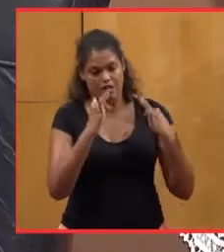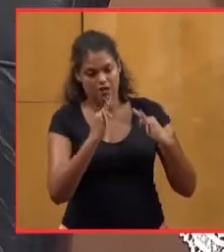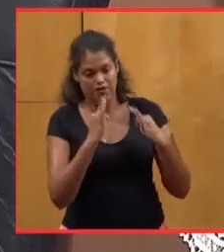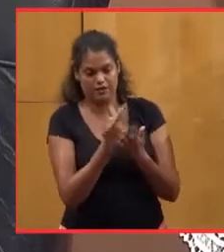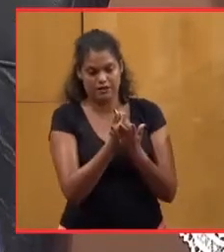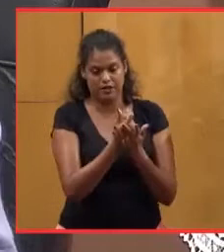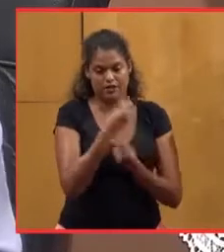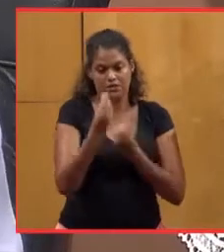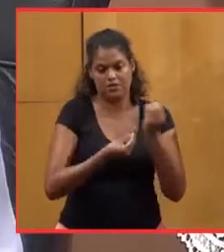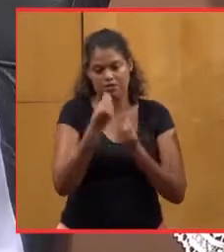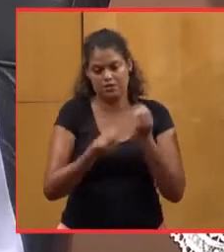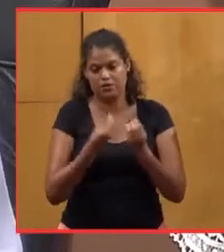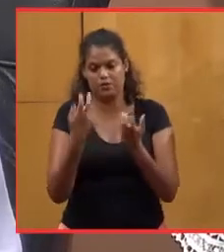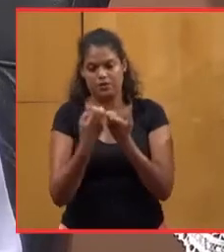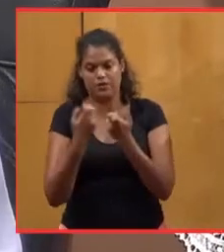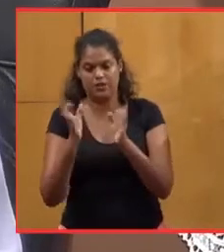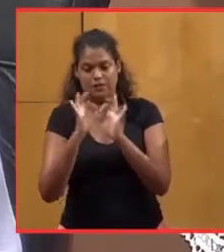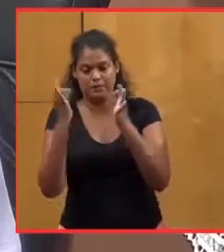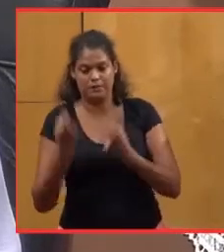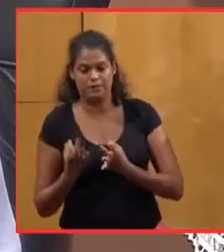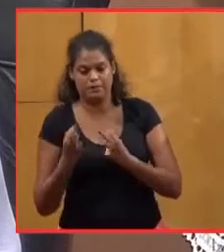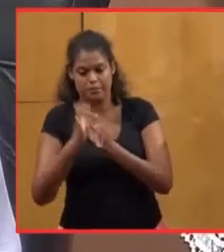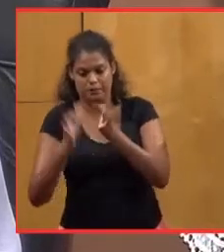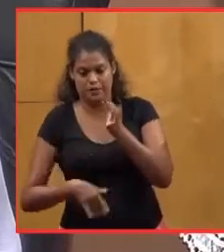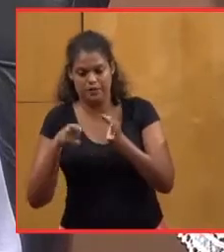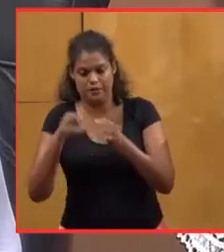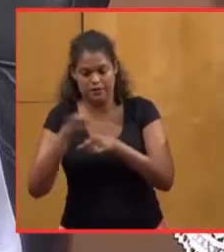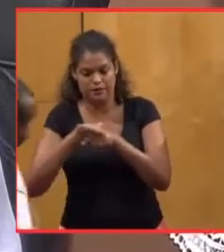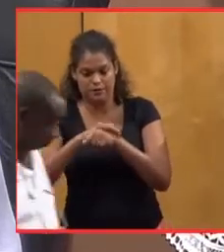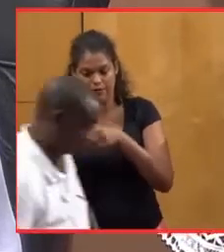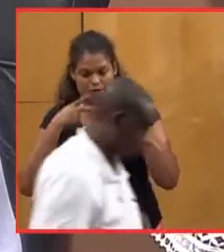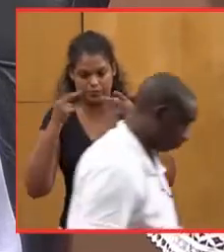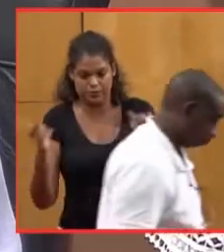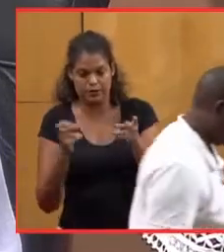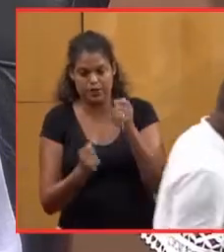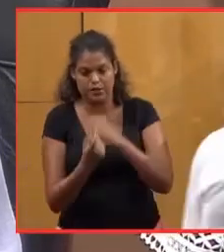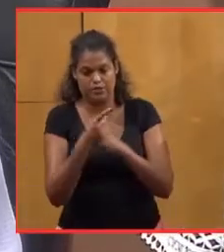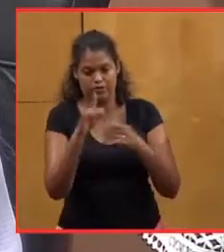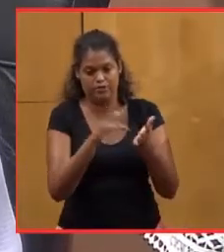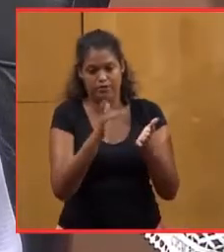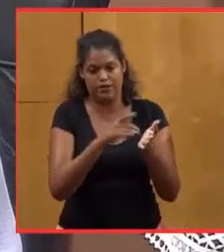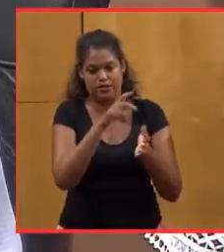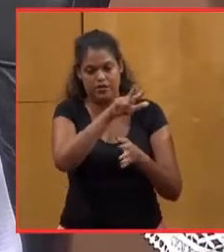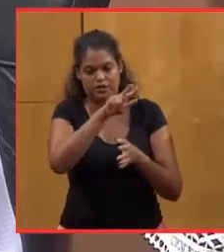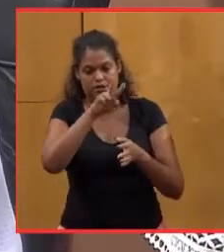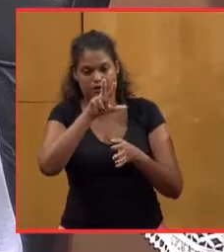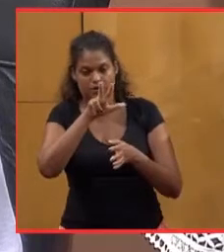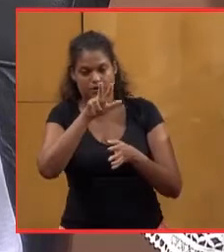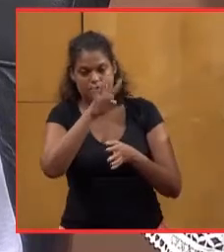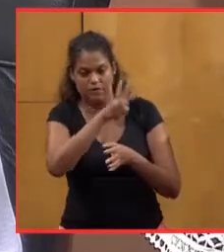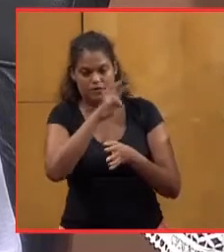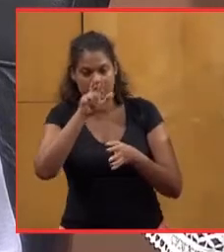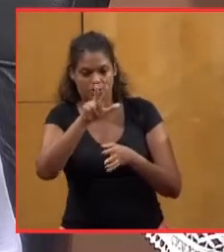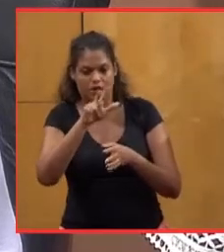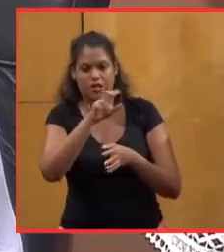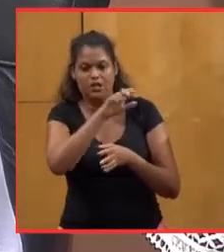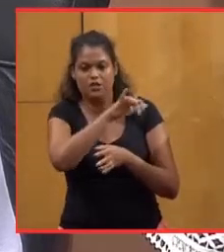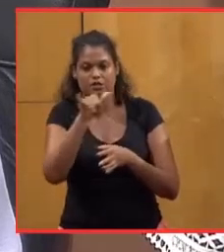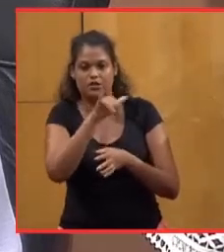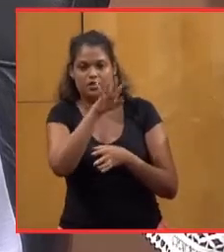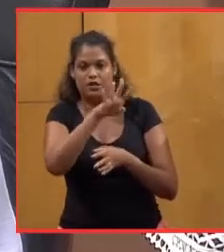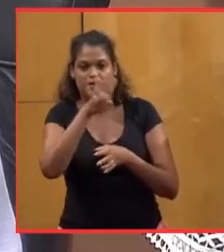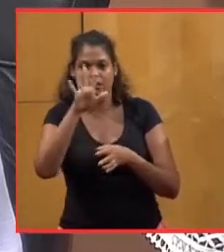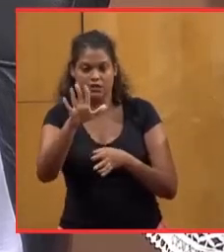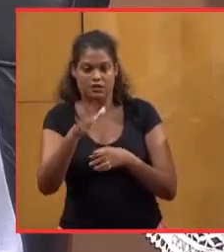ni en matière de bilan des politiques publiques, sauf aux pages 43, 44 et 45 pour les dotations de l'État de l